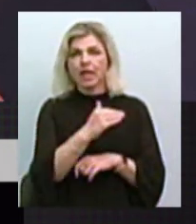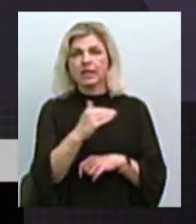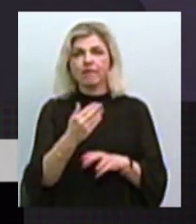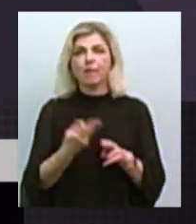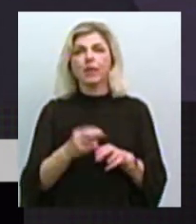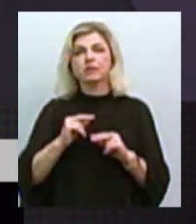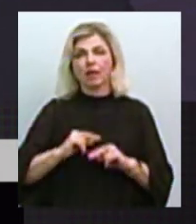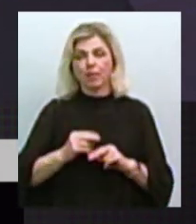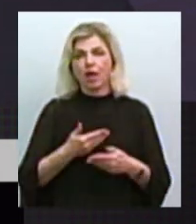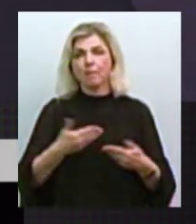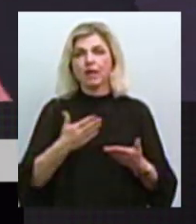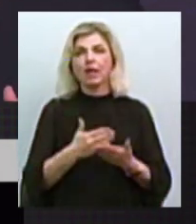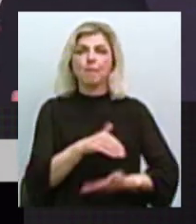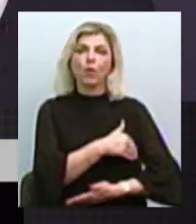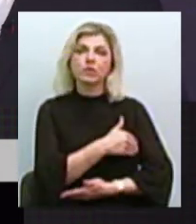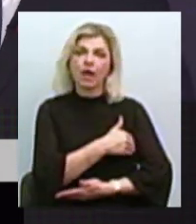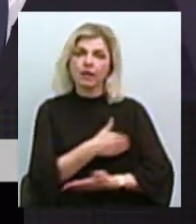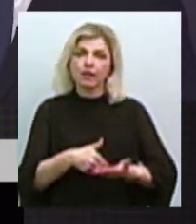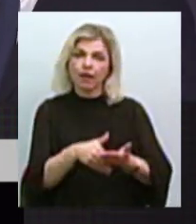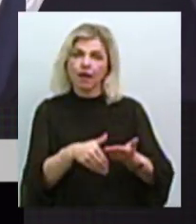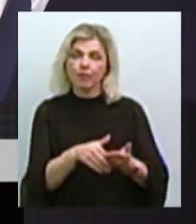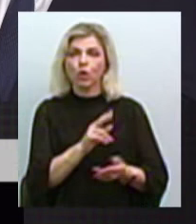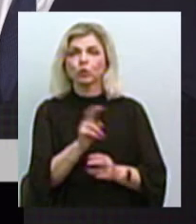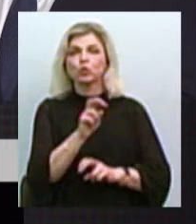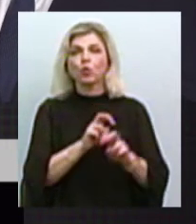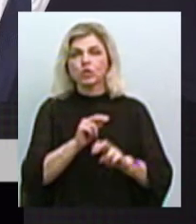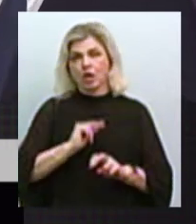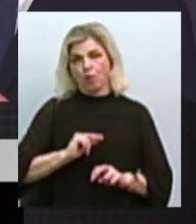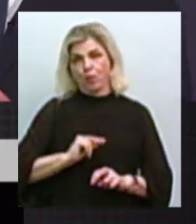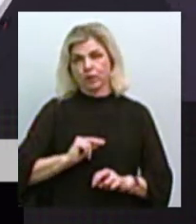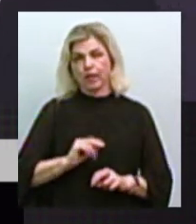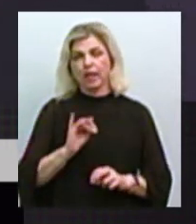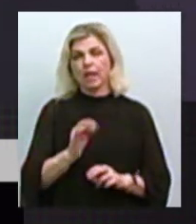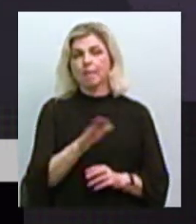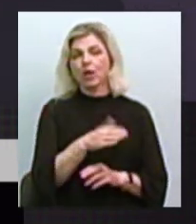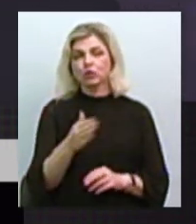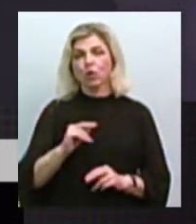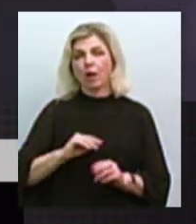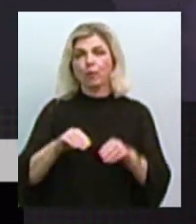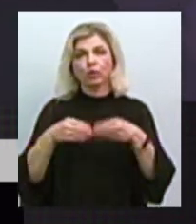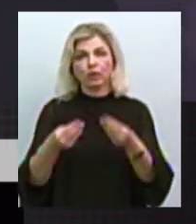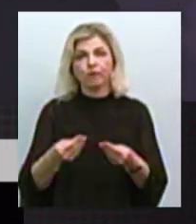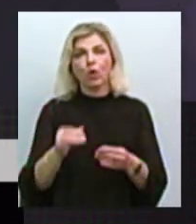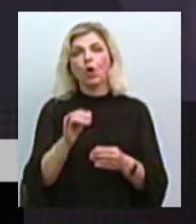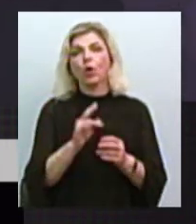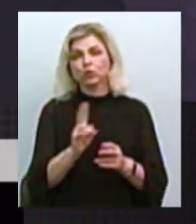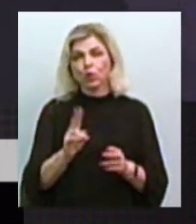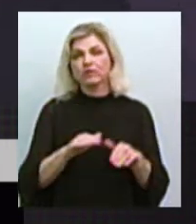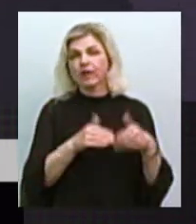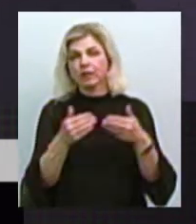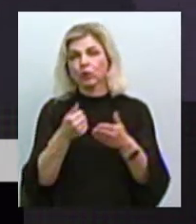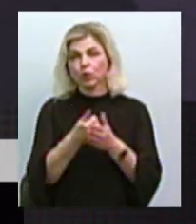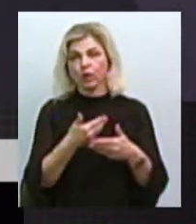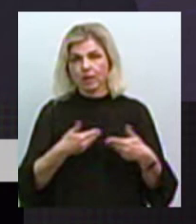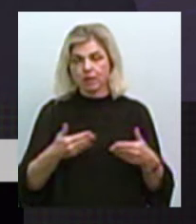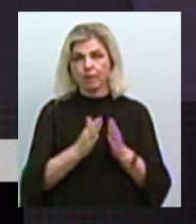Ми на сьогодні є посередниками, ж людьми, які сьогодні являються шукачами роботи і між роботодавцями, які сьогодні звертаються до нас з